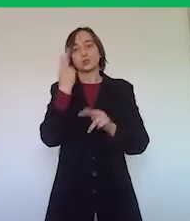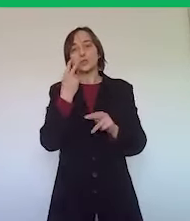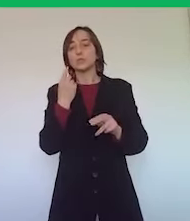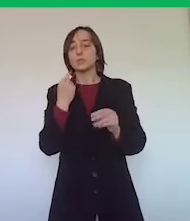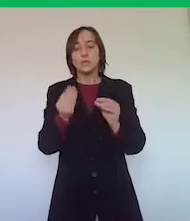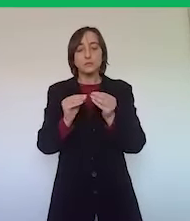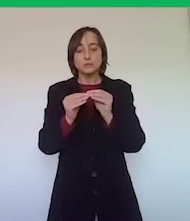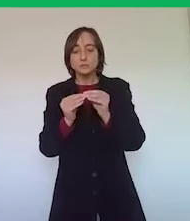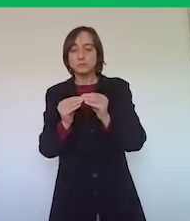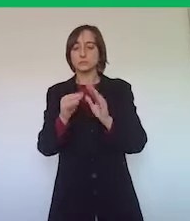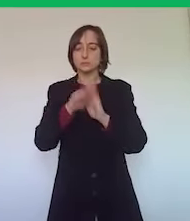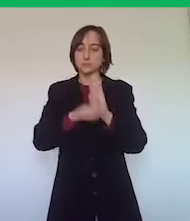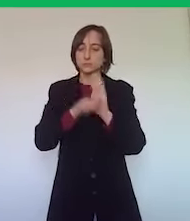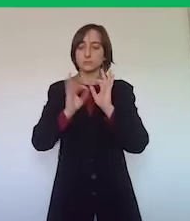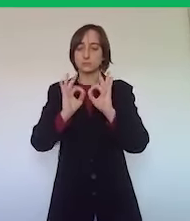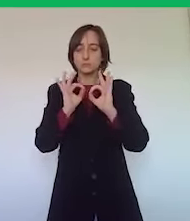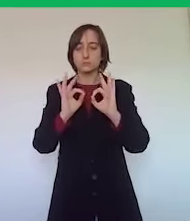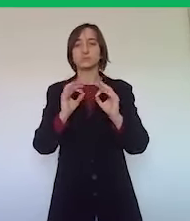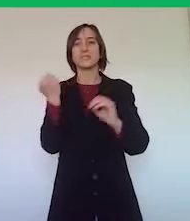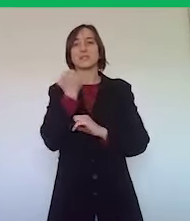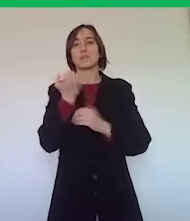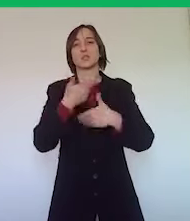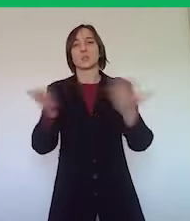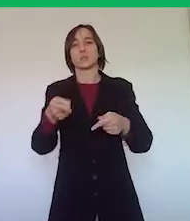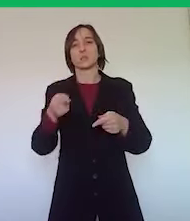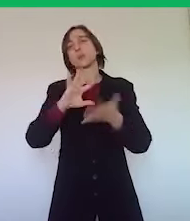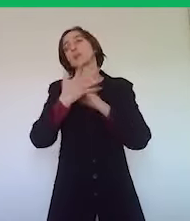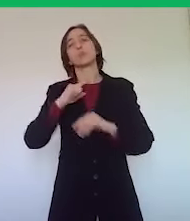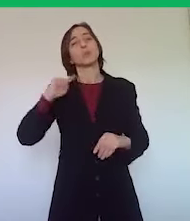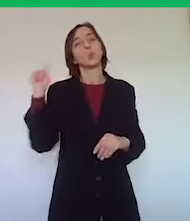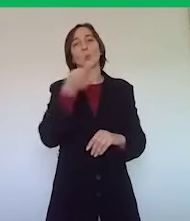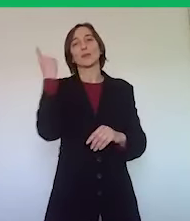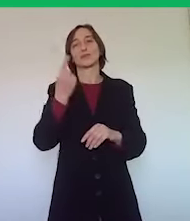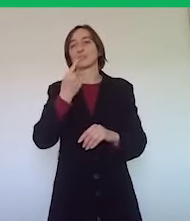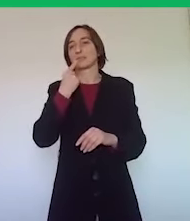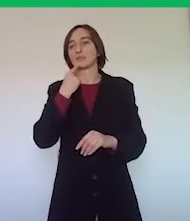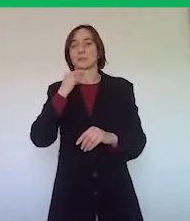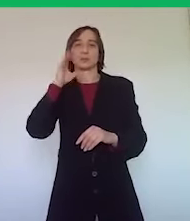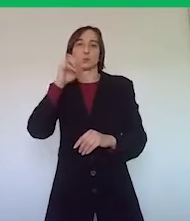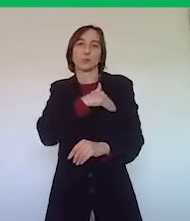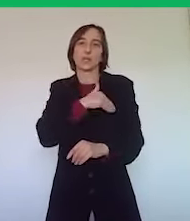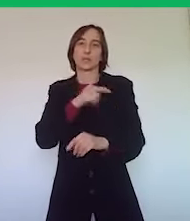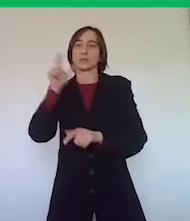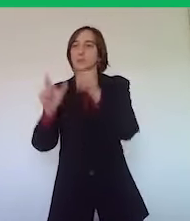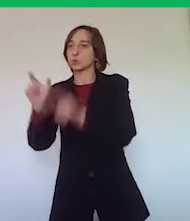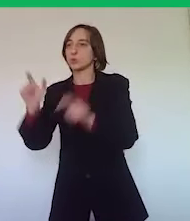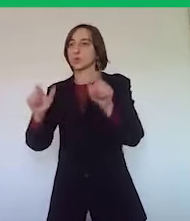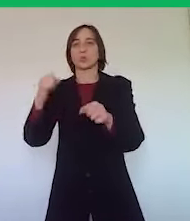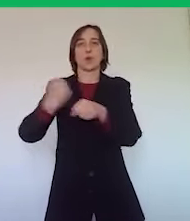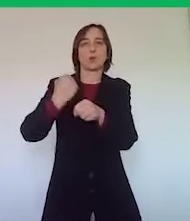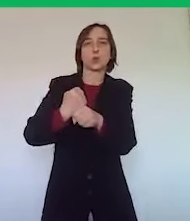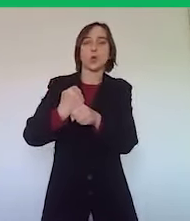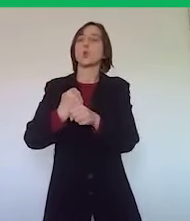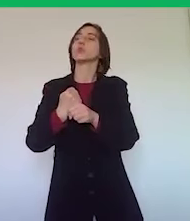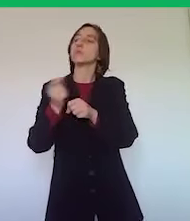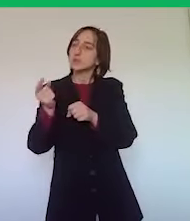pubblici per dare tutte le garanzie di sicurezza agli studenti e ai lavoratori per evitare che la